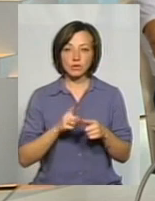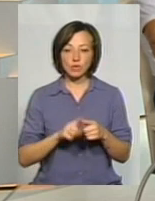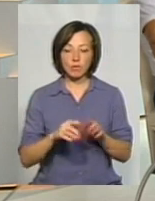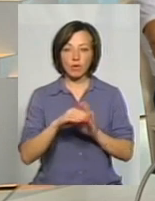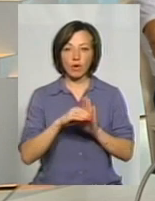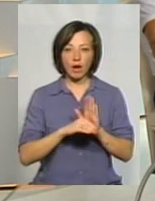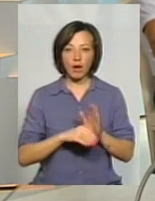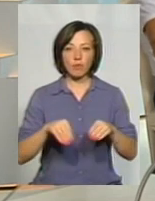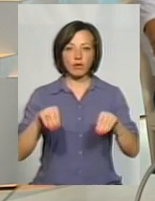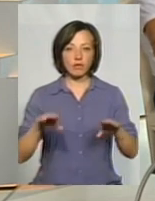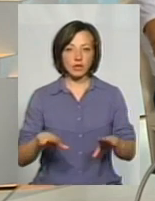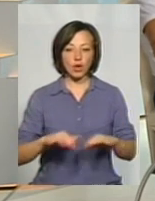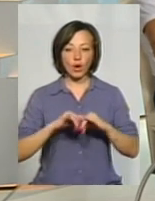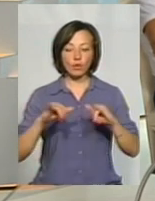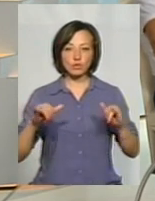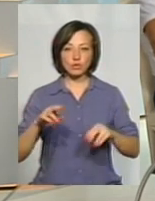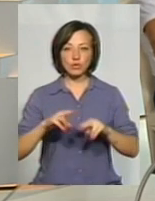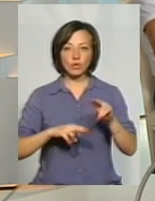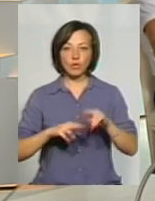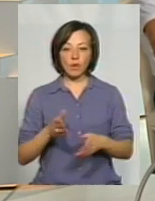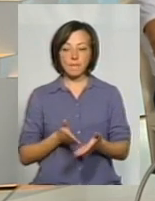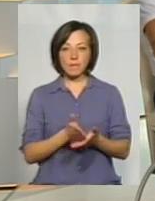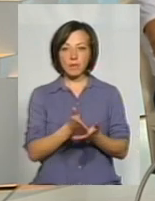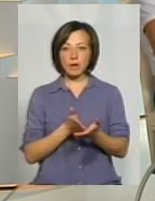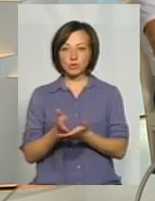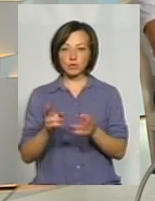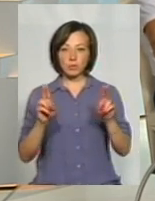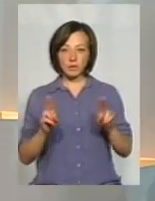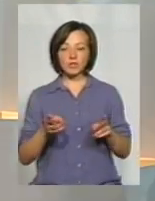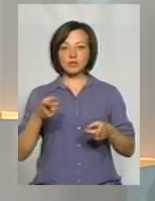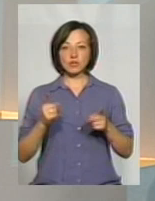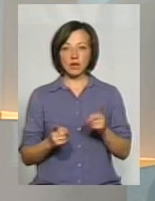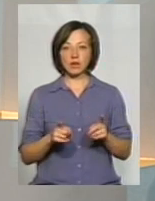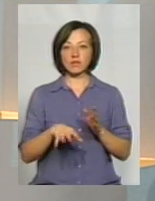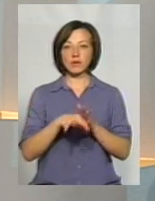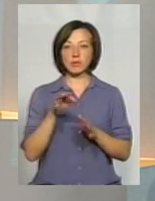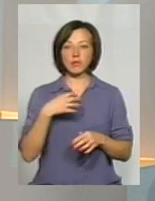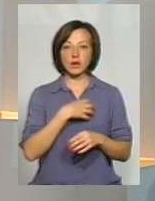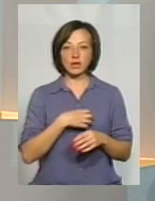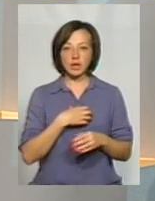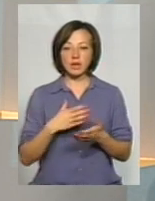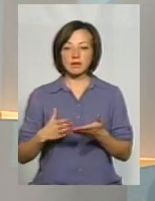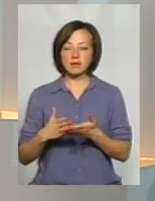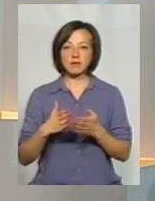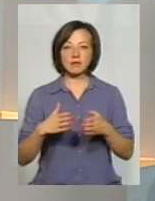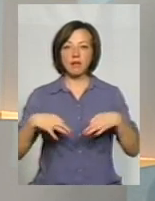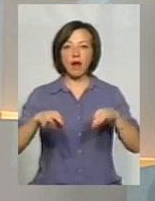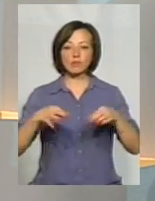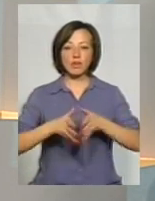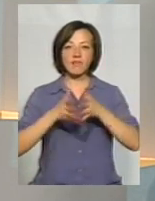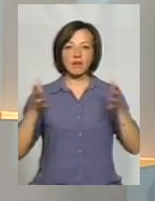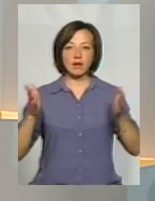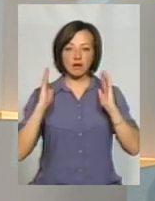програму і вирішили розбудову робити по маршрутному принципу, звичайно вибираються періоритети транспортних коридорів. І